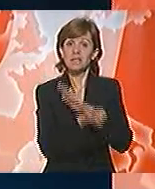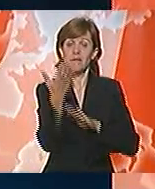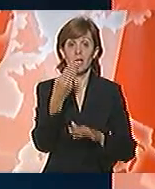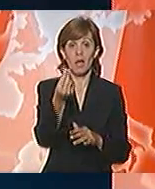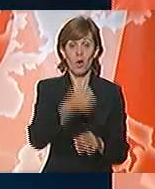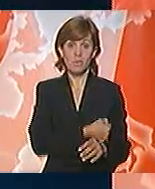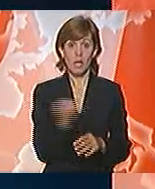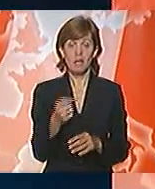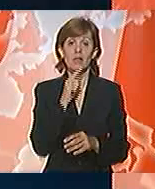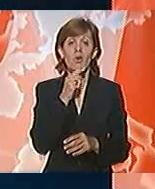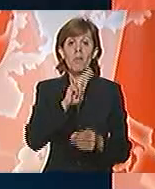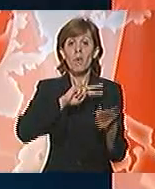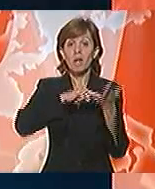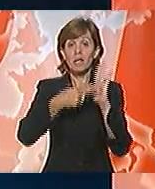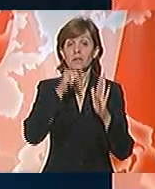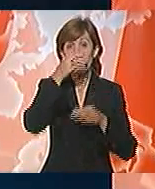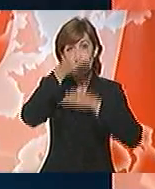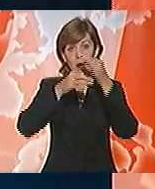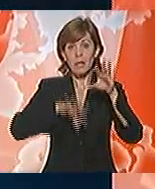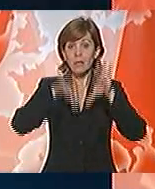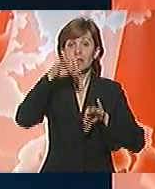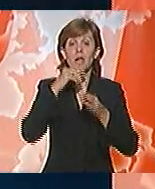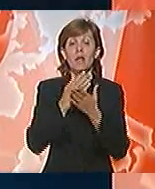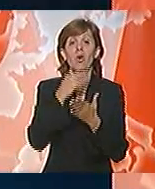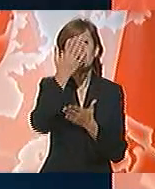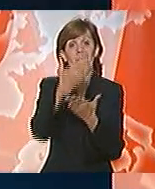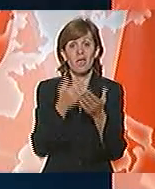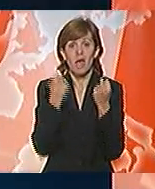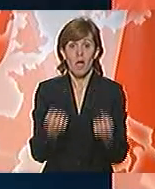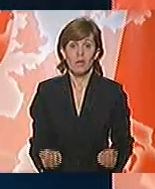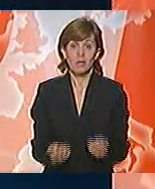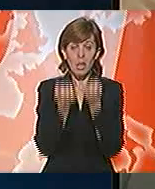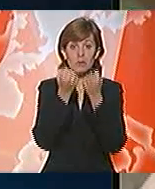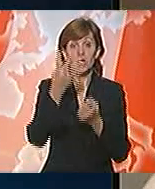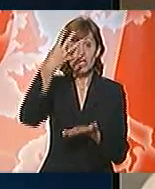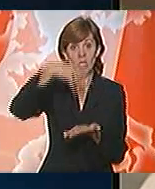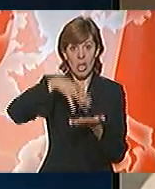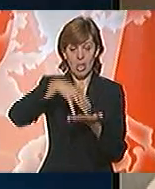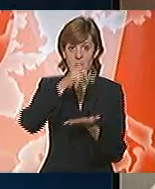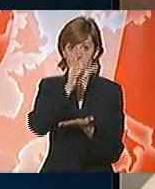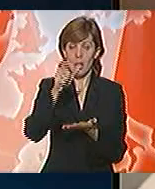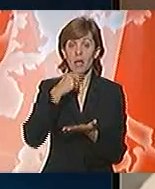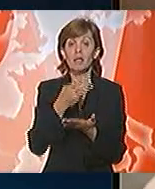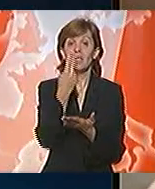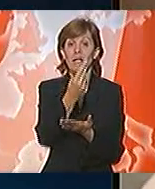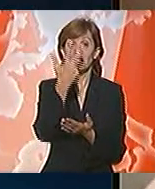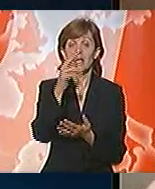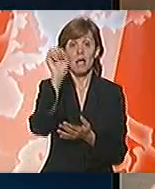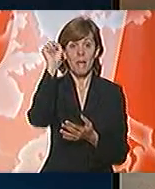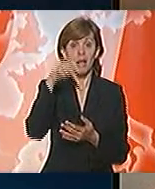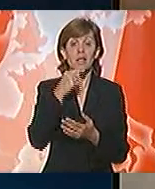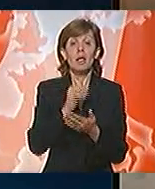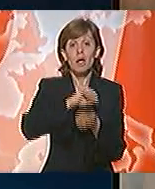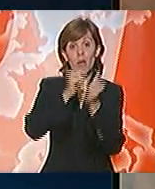krize, koju i političari i analitičari ocenjuju kao veoma tešku. Četiri hiljade kandidata iz 23 partije